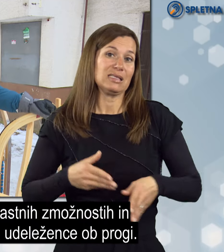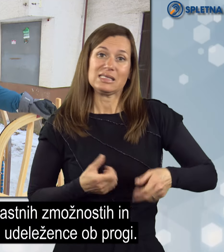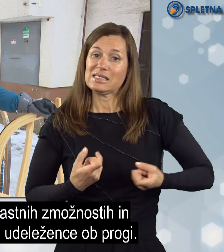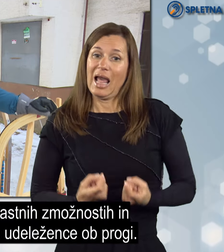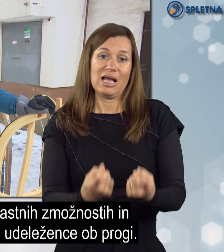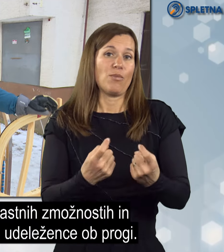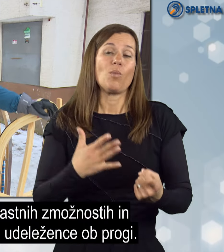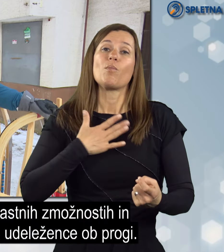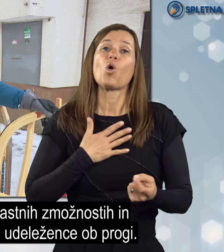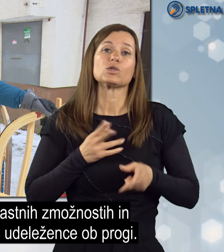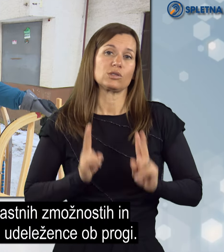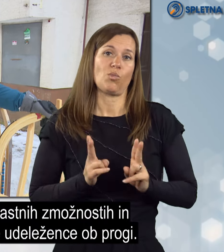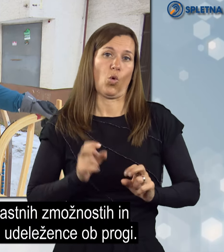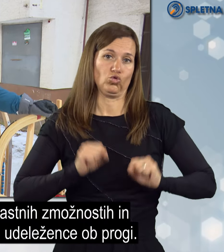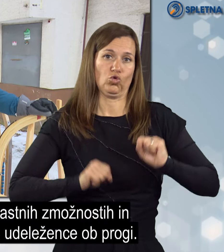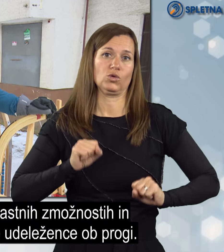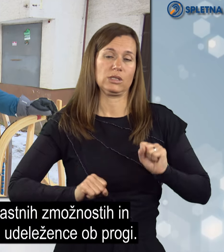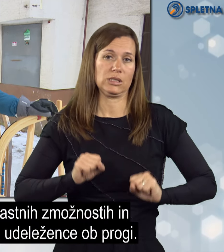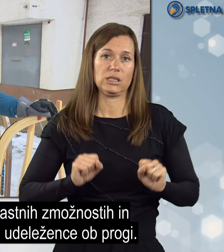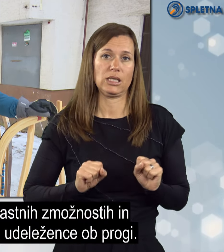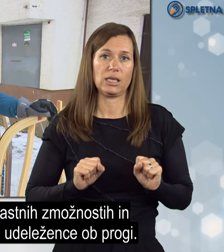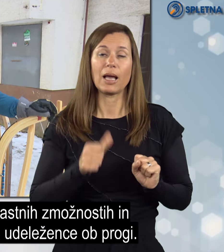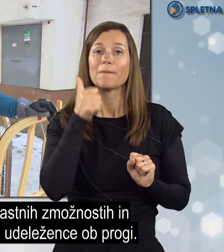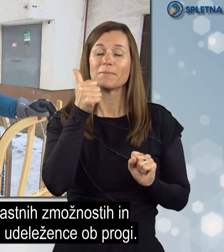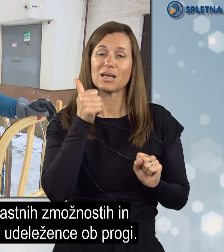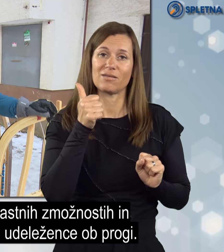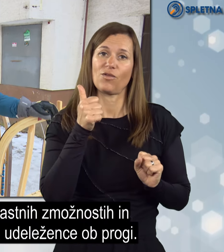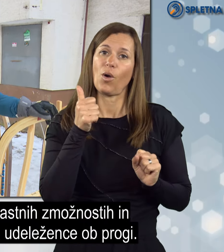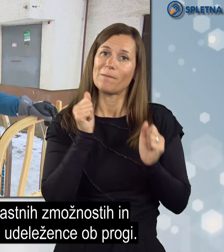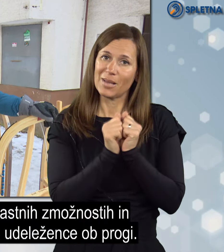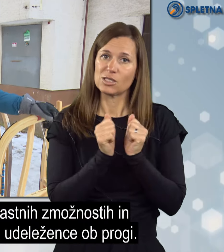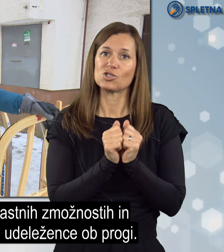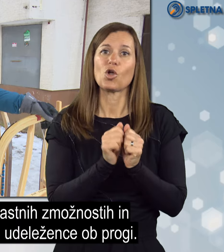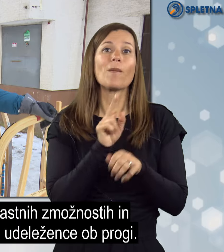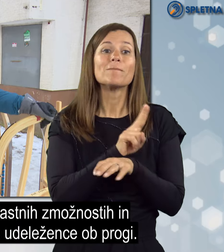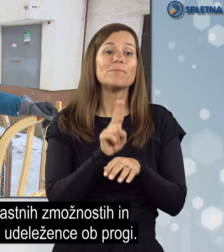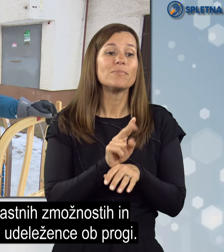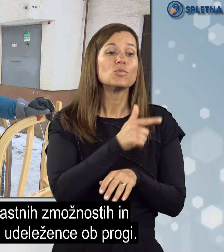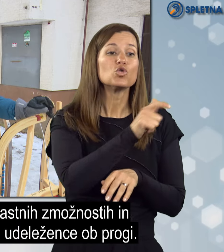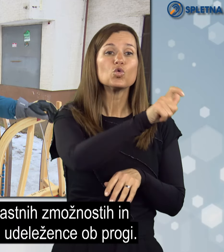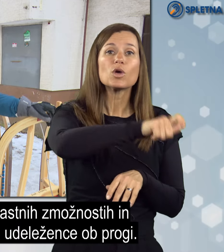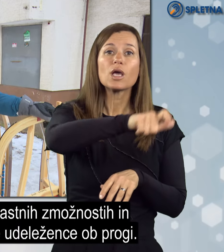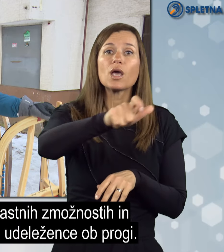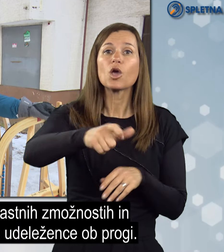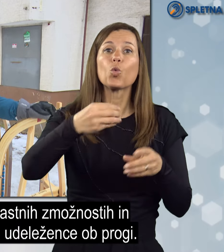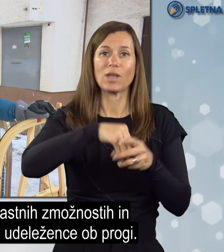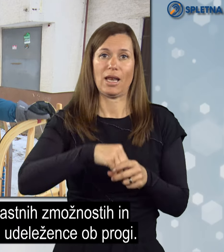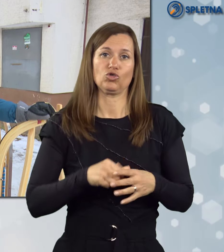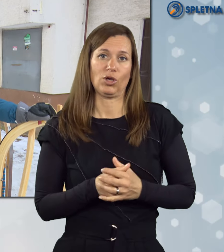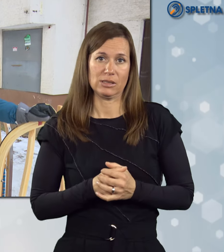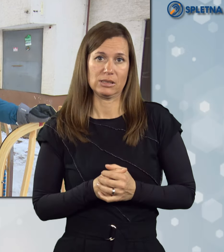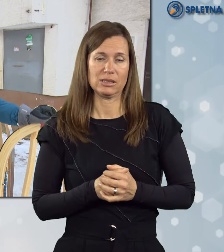peljemo se po svojih zmožnostih, z podarkom na ostale udeležence na progi.